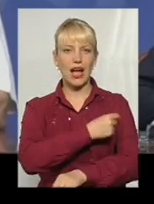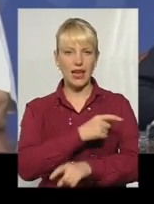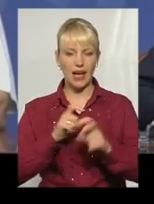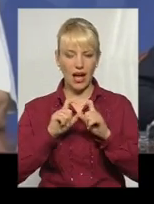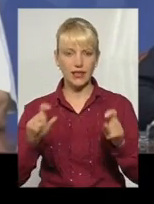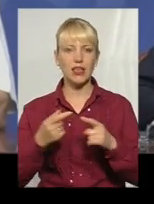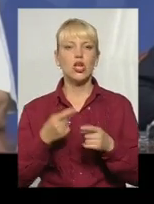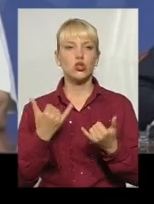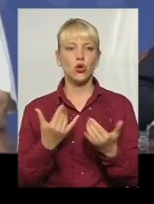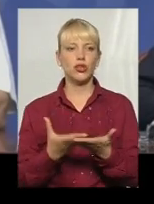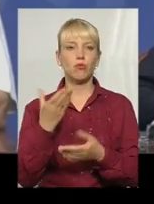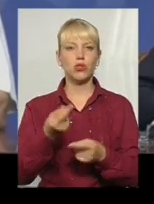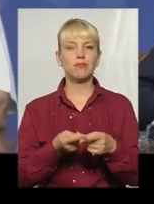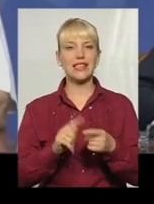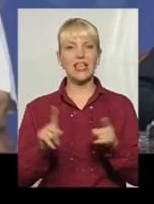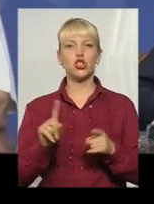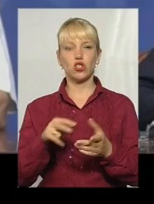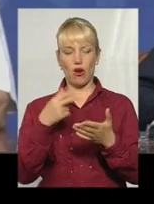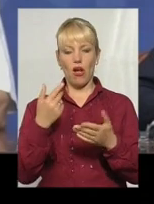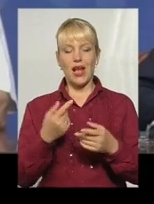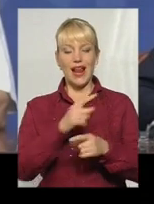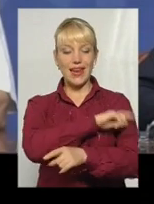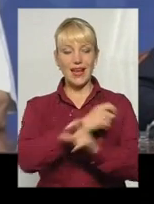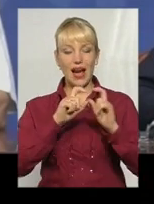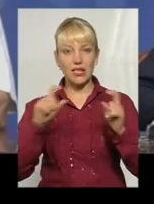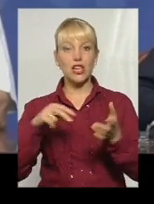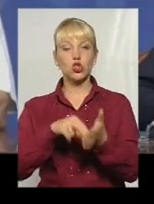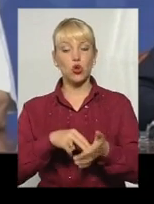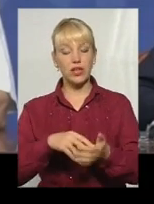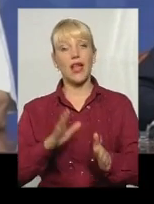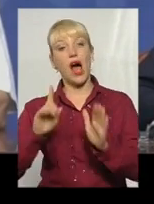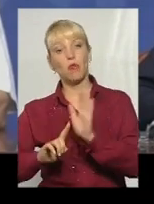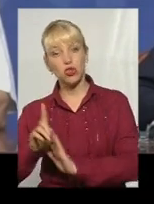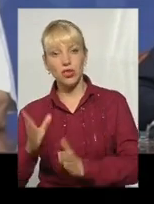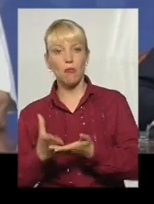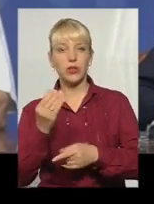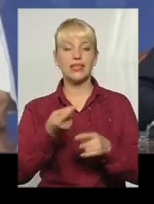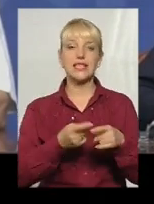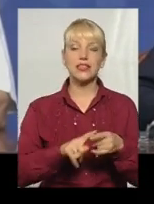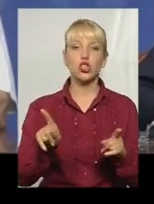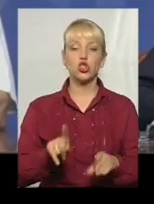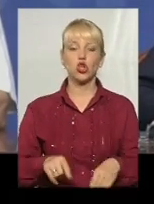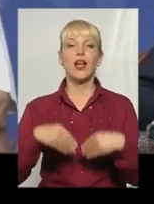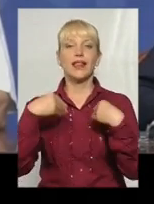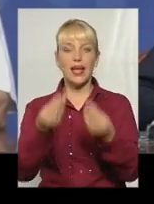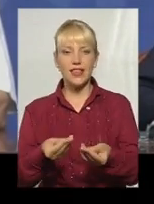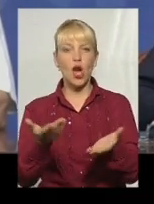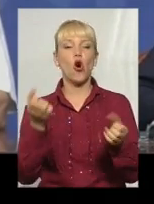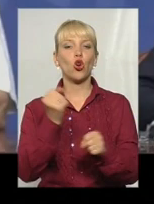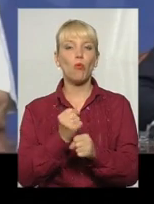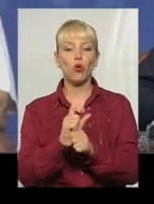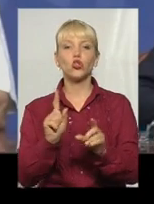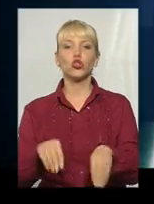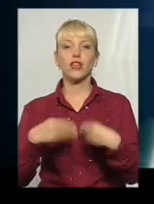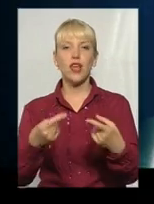вона стоїть, ми почнемо платити лікарні за те, що вона робить роботу, що вона надає конкретні послуги і що туди